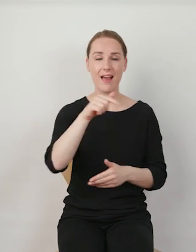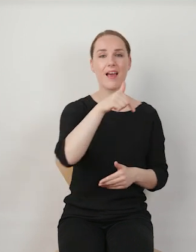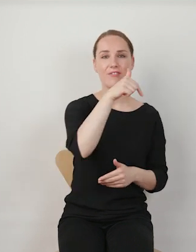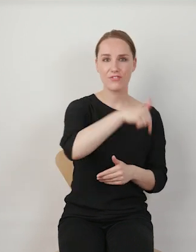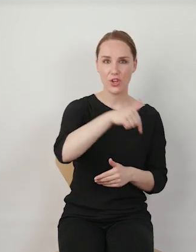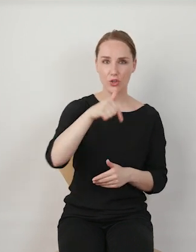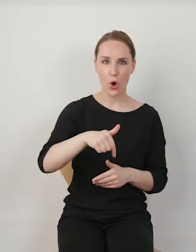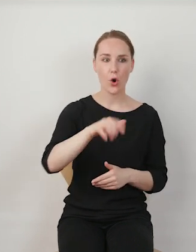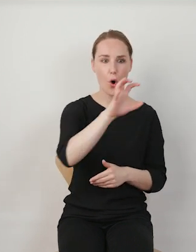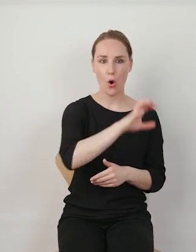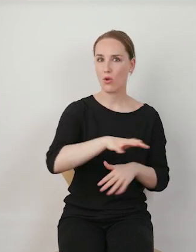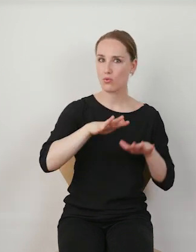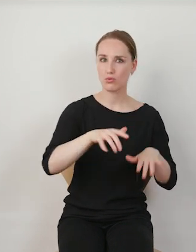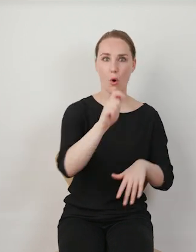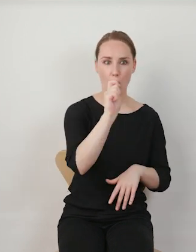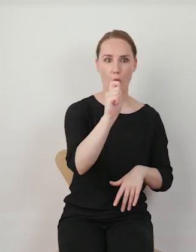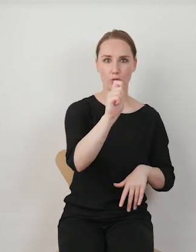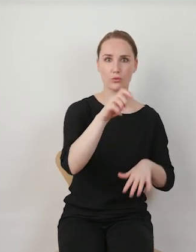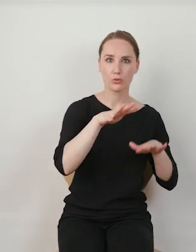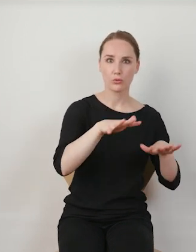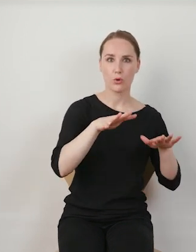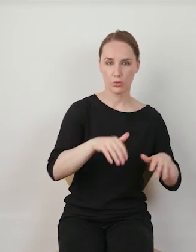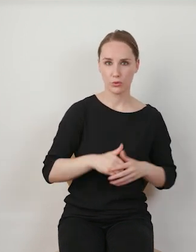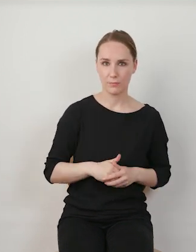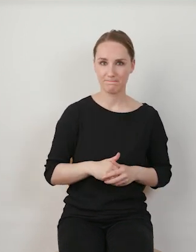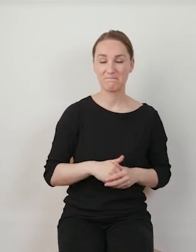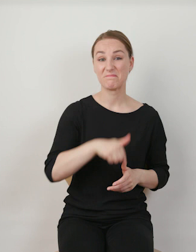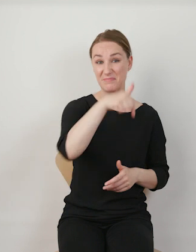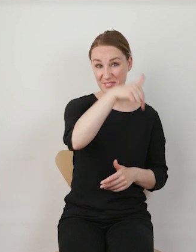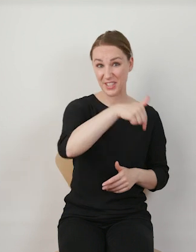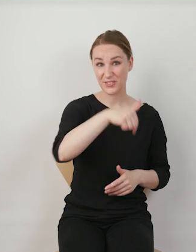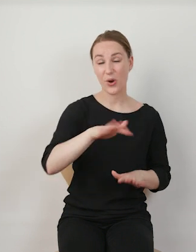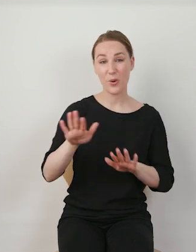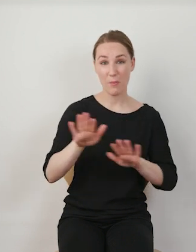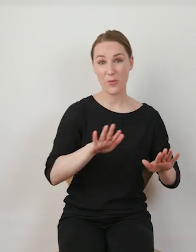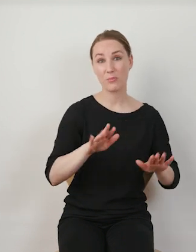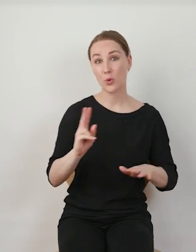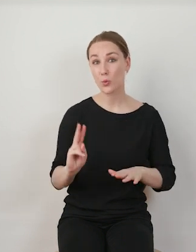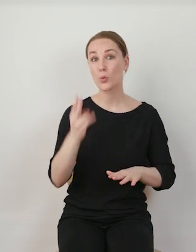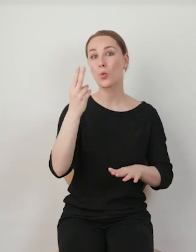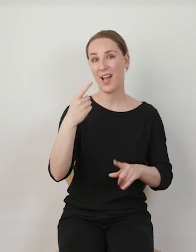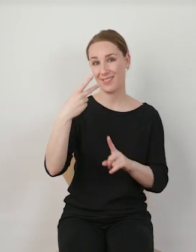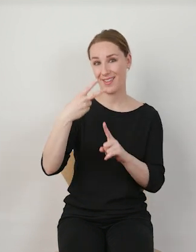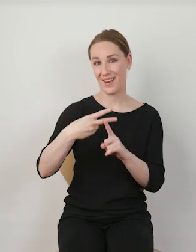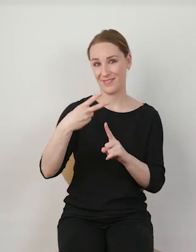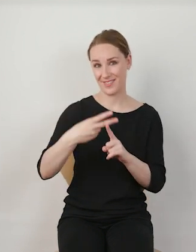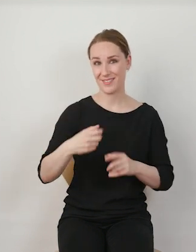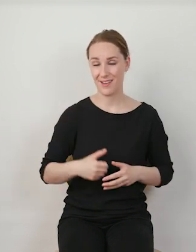liczba godzin spędzanych na TikToku. To znaczy, że TikToku stał się taką drugą telewizją.